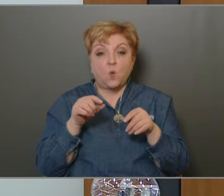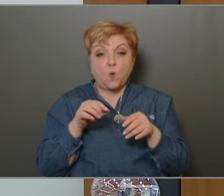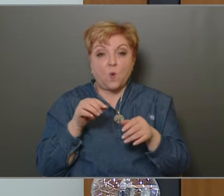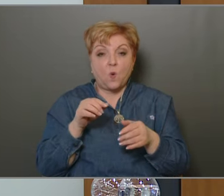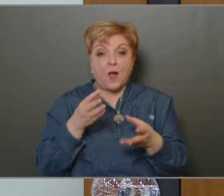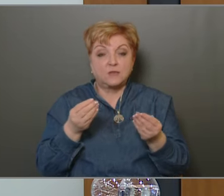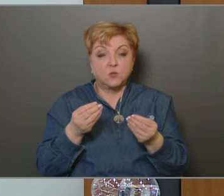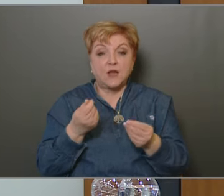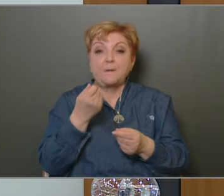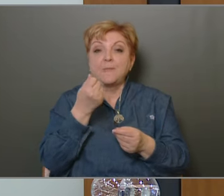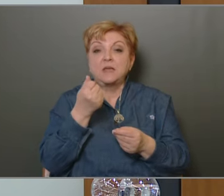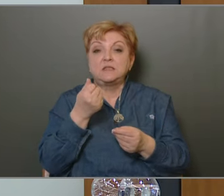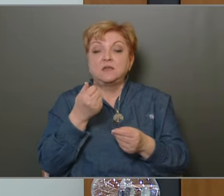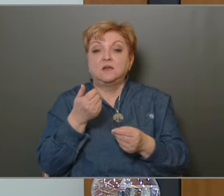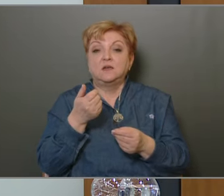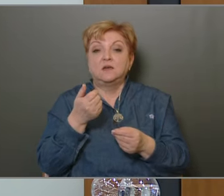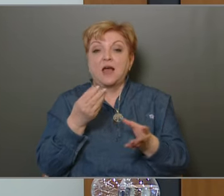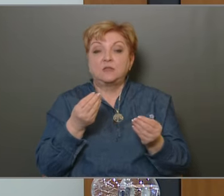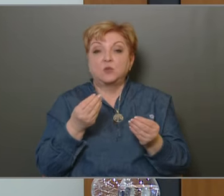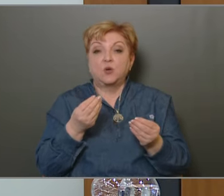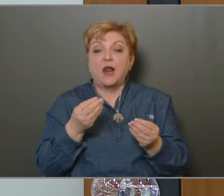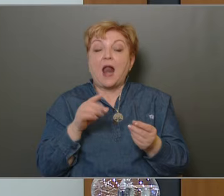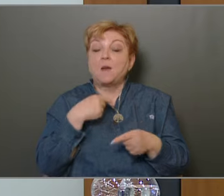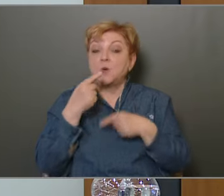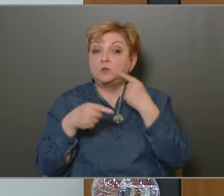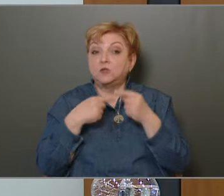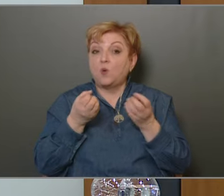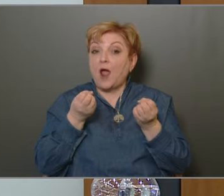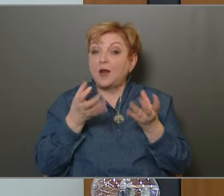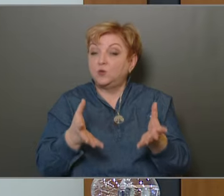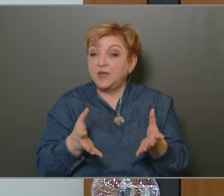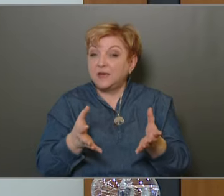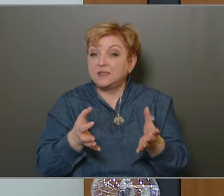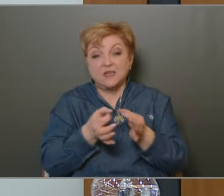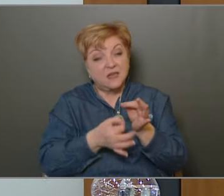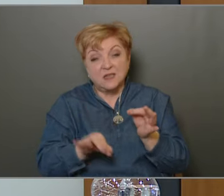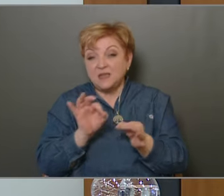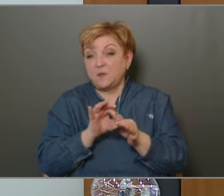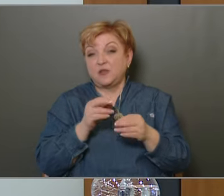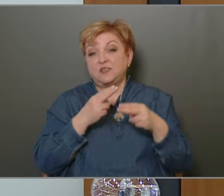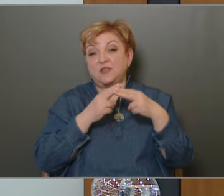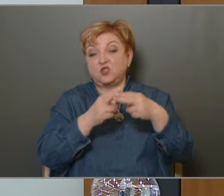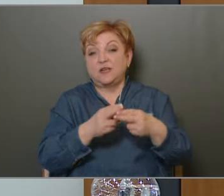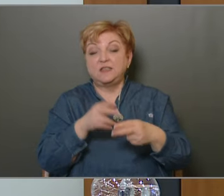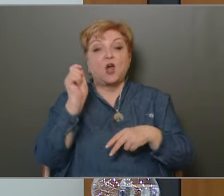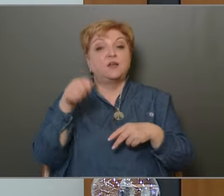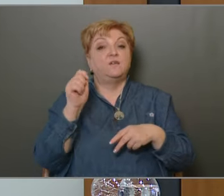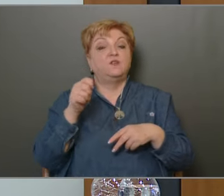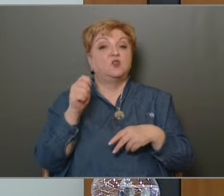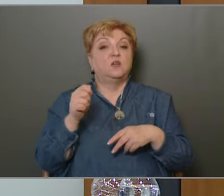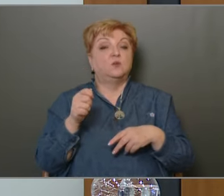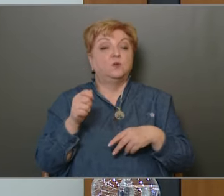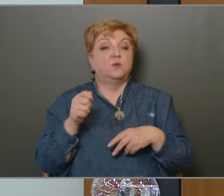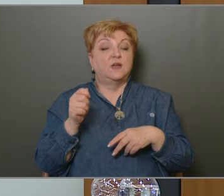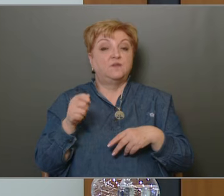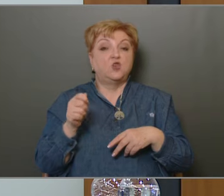és pénzeszközökre. Ezért elmondható, hogy az előterjesztés nem igazán segíti a képviselők döntéshozó